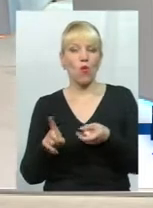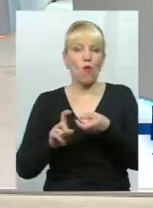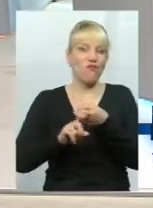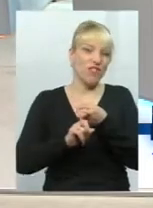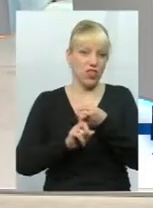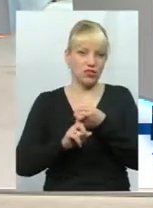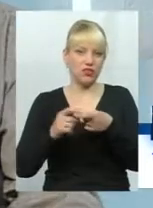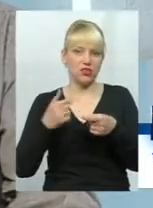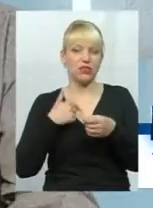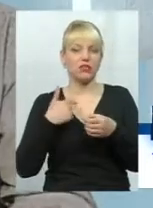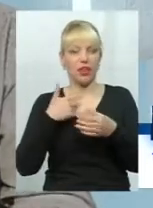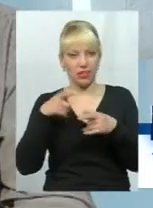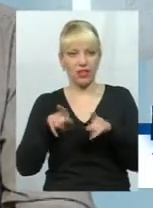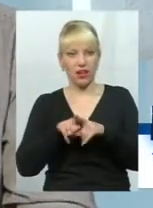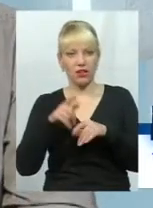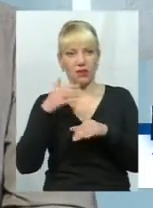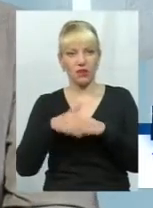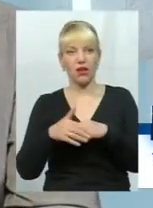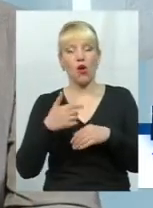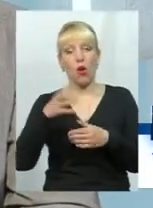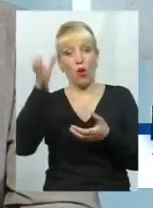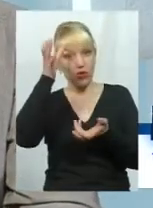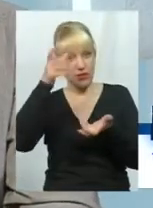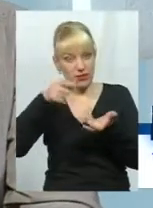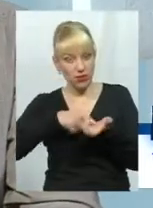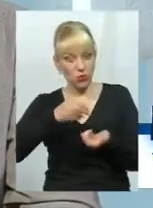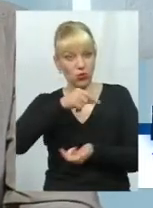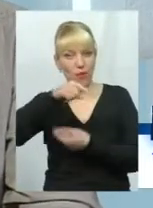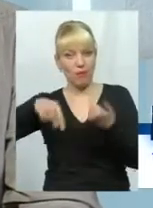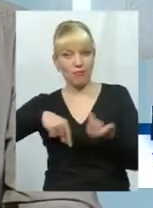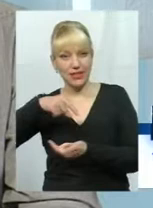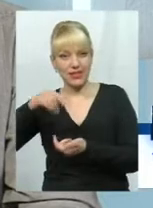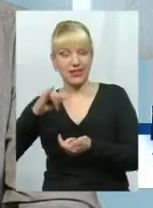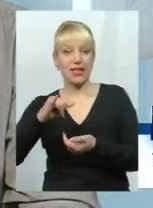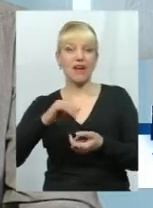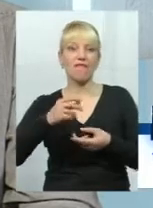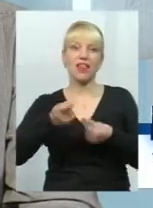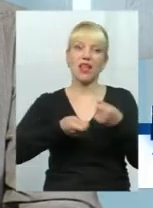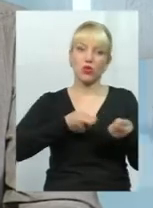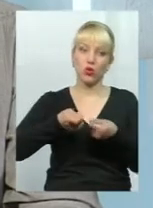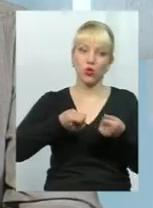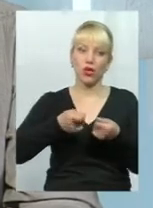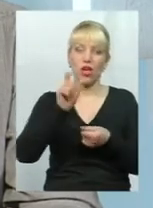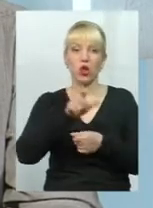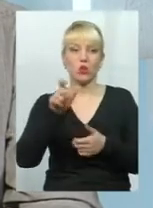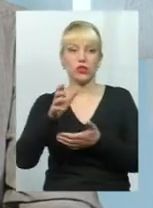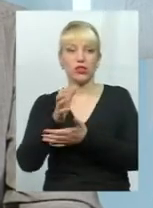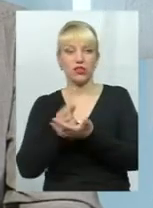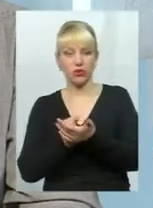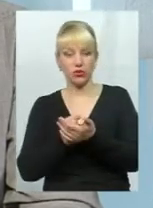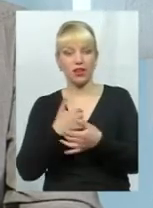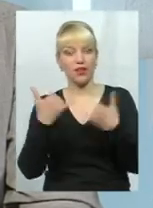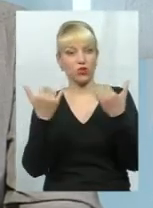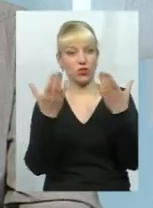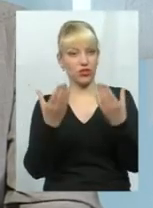я так це розумію, ув'яжіть освіту, бізнес і владу, і людський ресурс. На